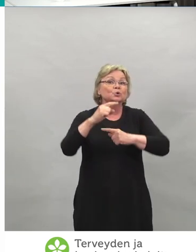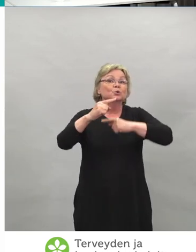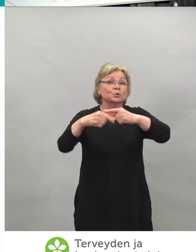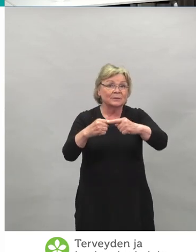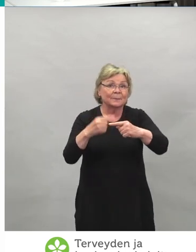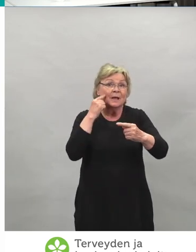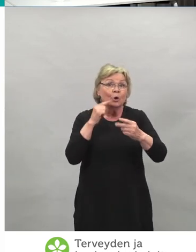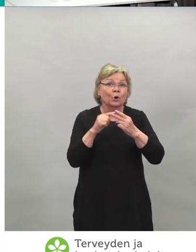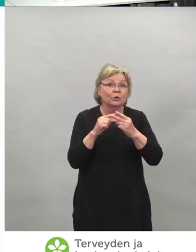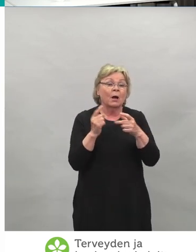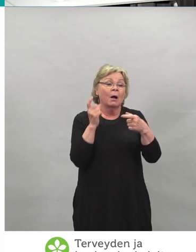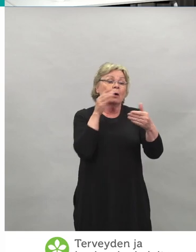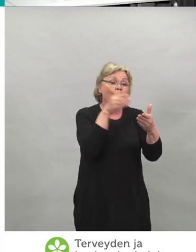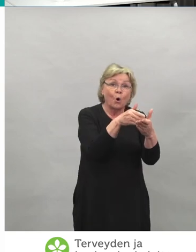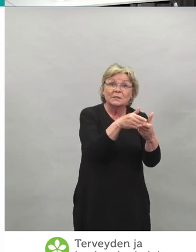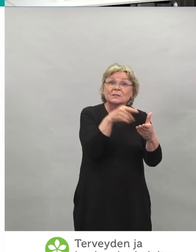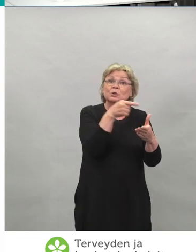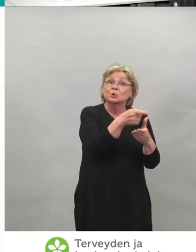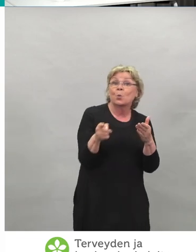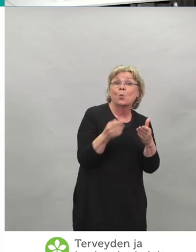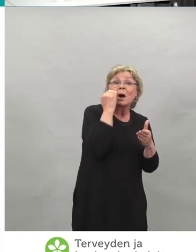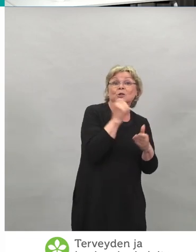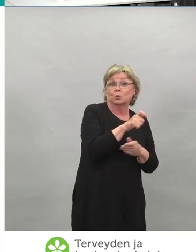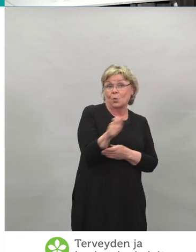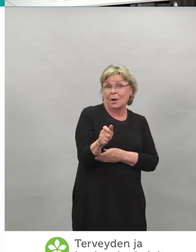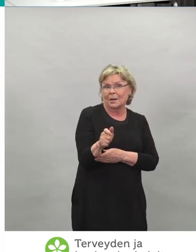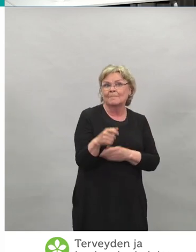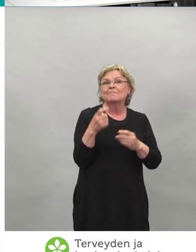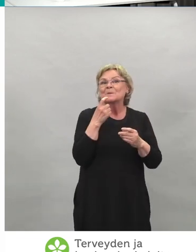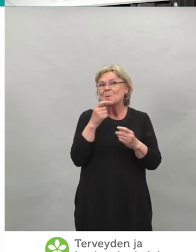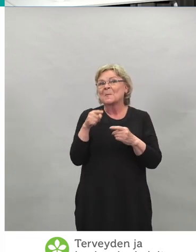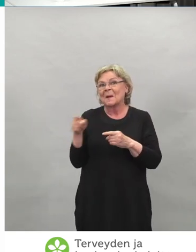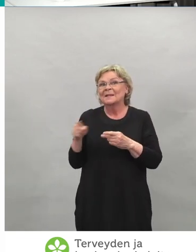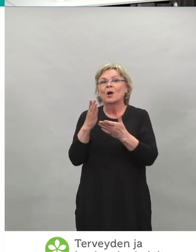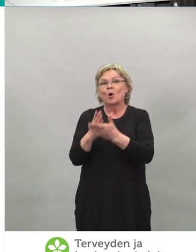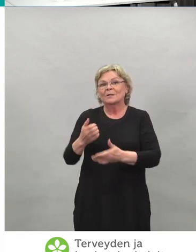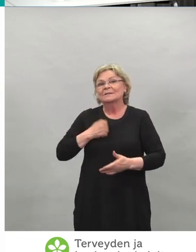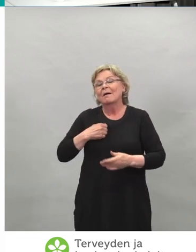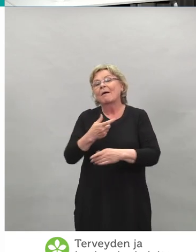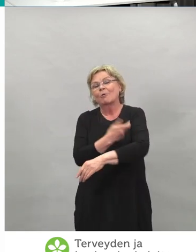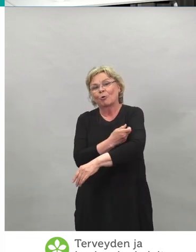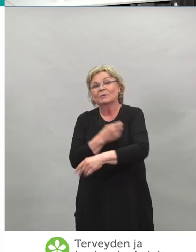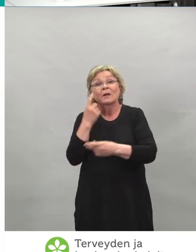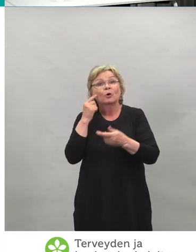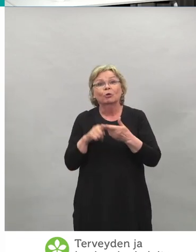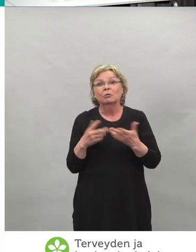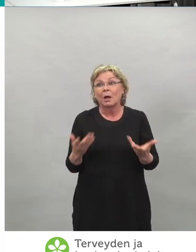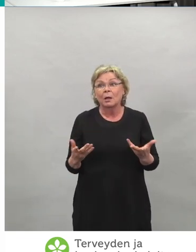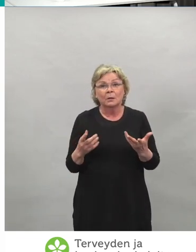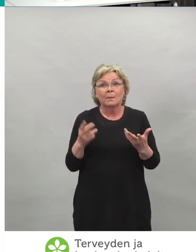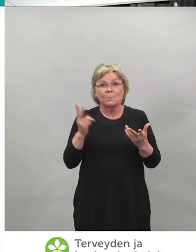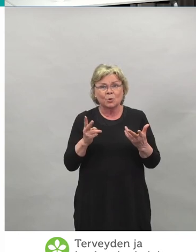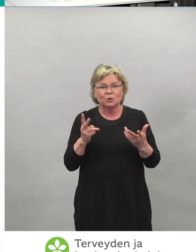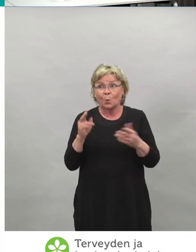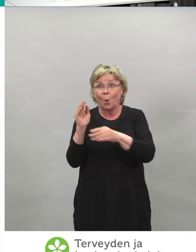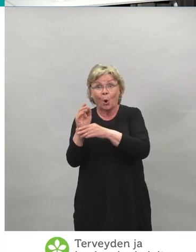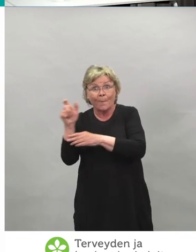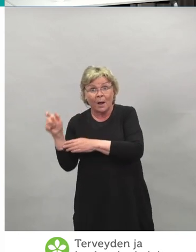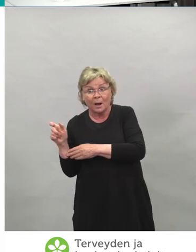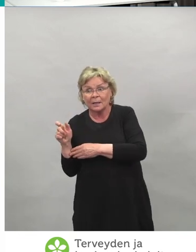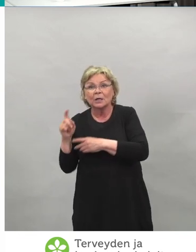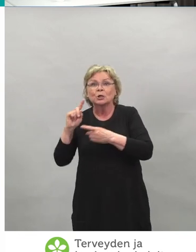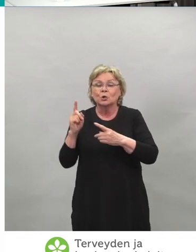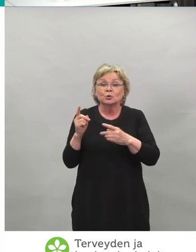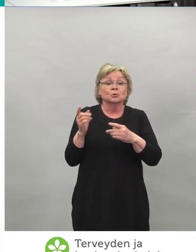Suomen kansalaiset ovat oikeutettuja saamaan rokotteen, vaikka heillä ei ole kotikuntaa Suomessa. Jos he ovat